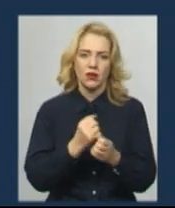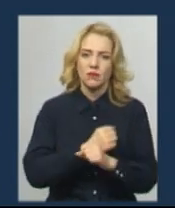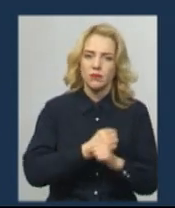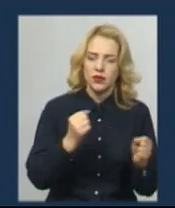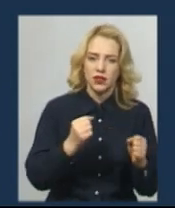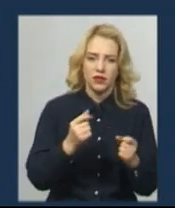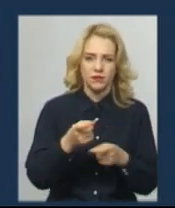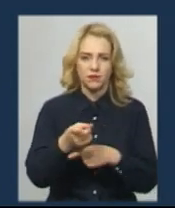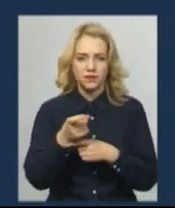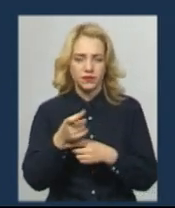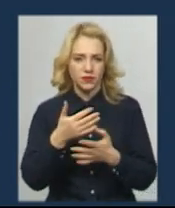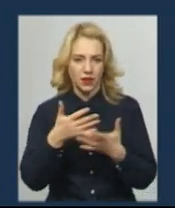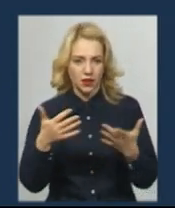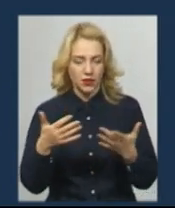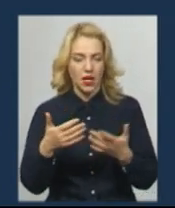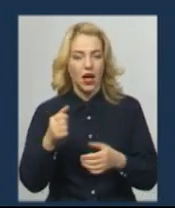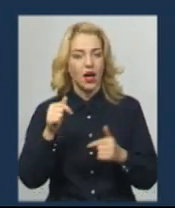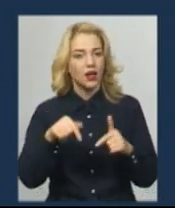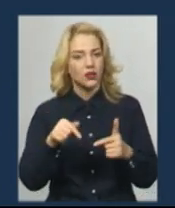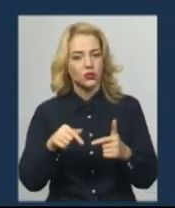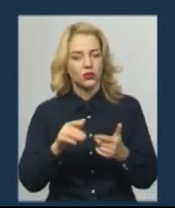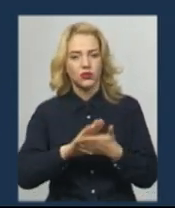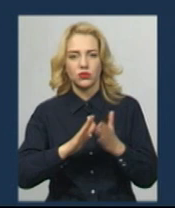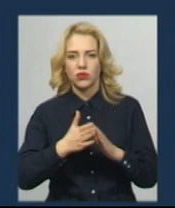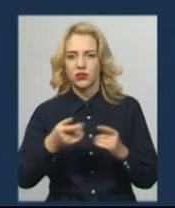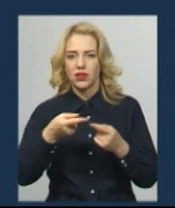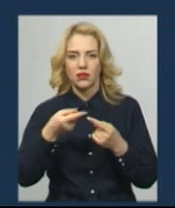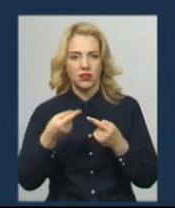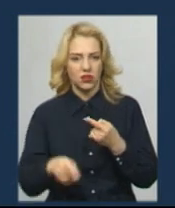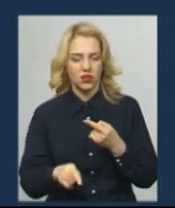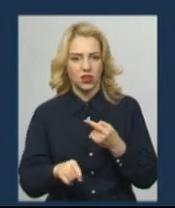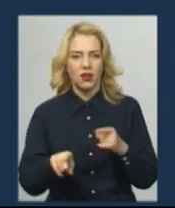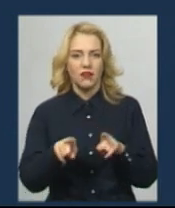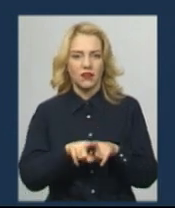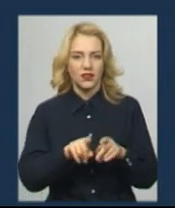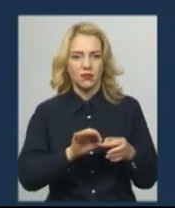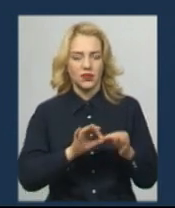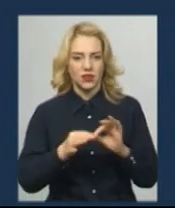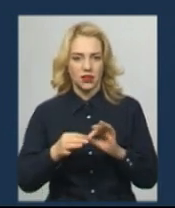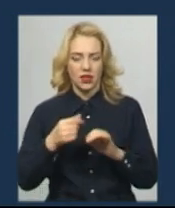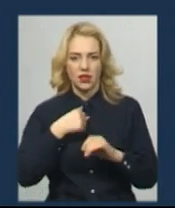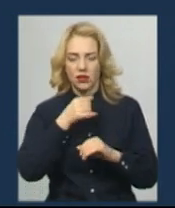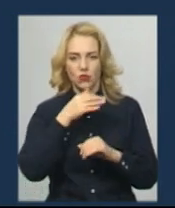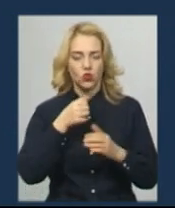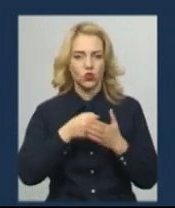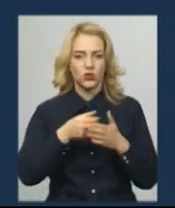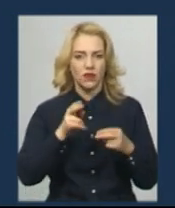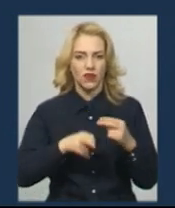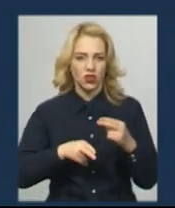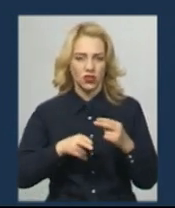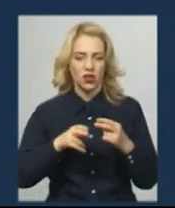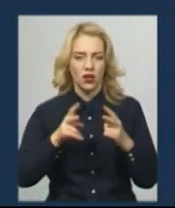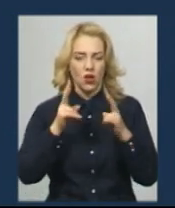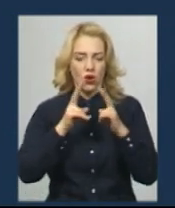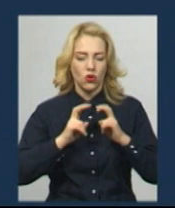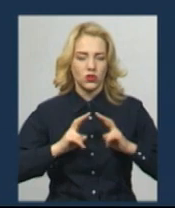невідомий вбуховий пристав і так далі. Тут трошки ситуація інша. Так само складна. Я не можу до завершення розслідування розказати